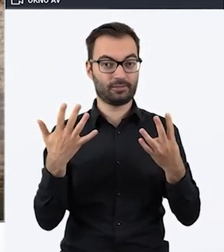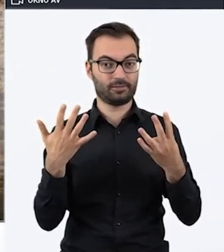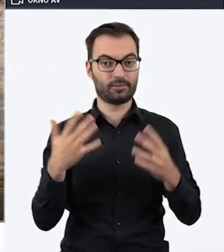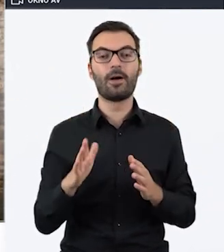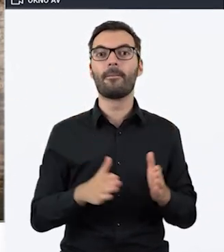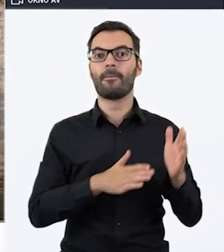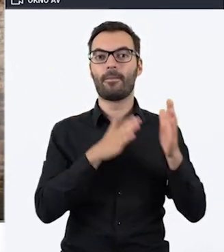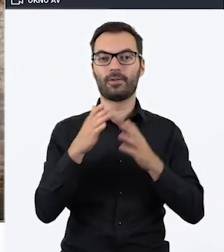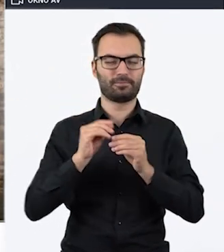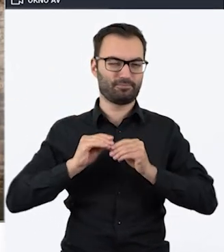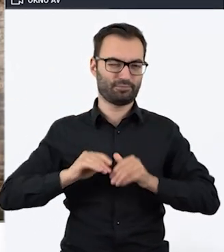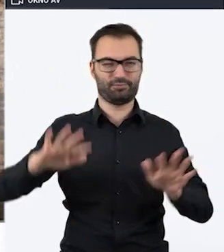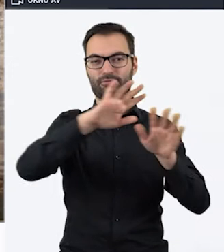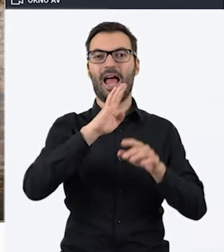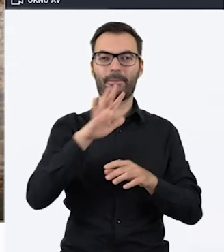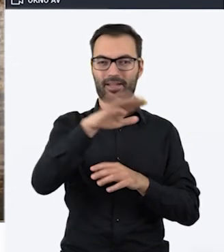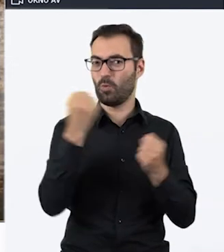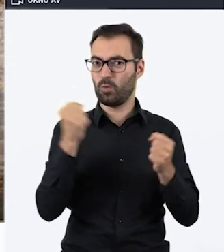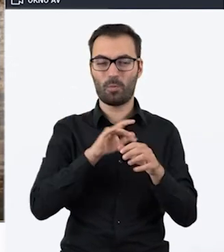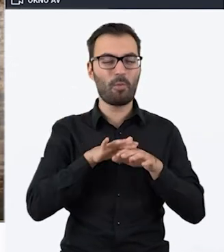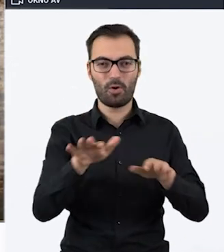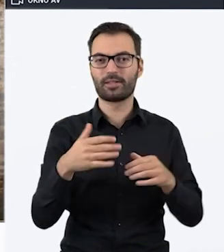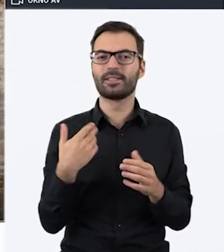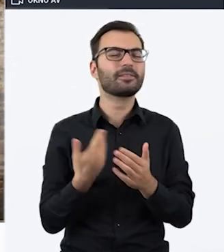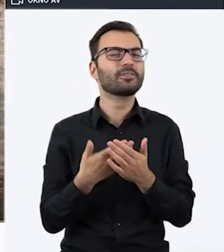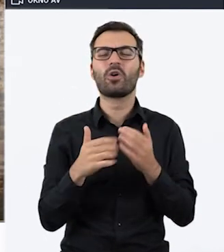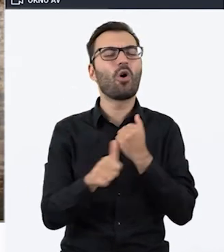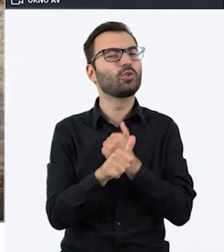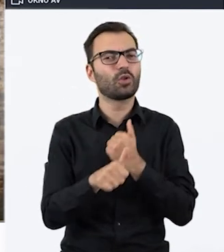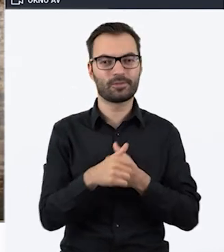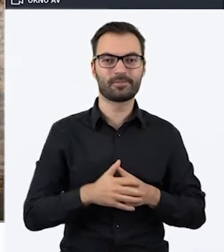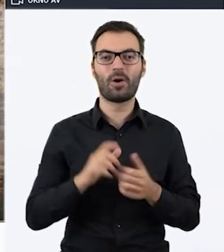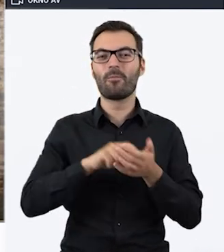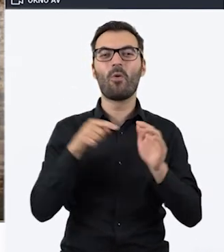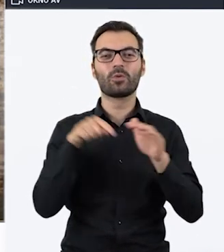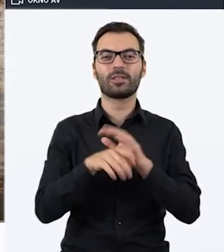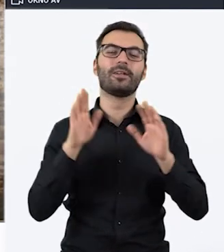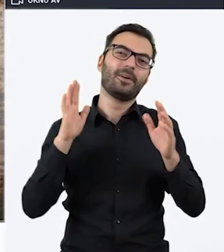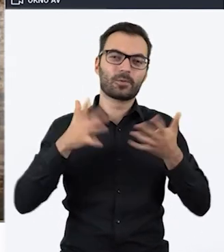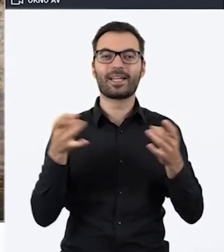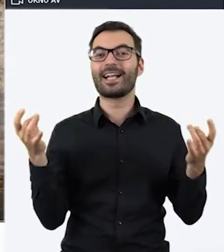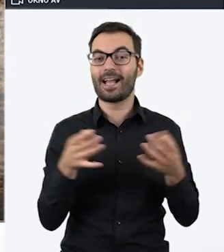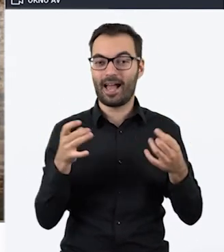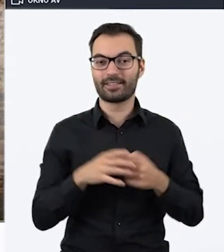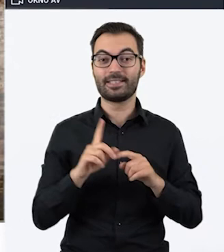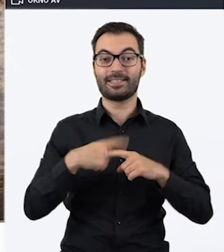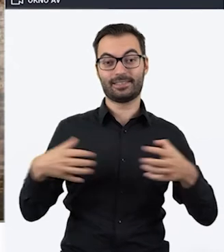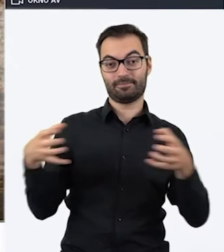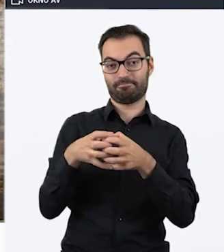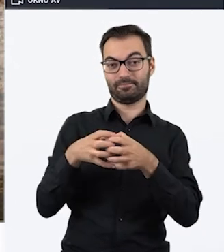a następnie stały się niezwykle popularne w Stanach Zjednoczonych. Na czym polega ten koncept? Escape Room to po prostu gra, w której